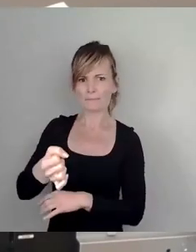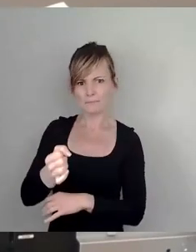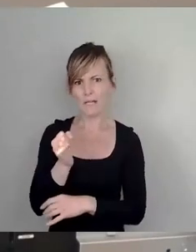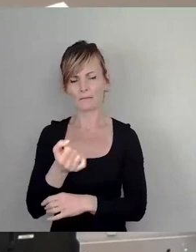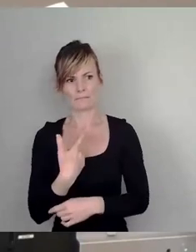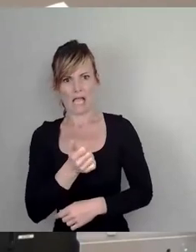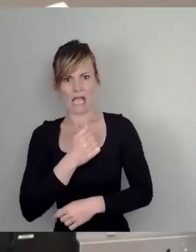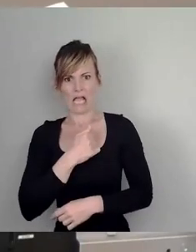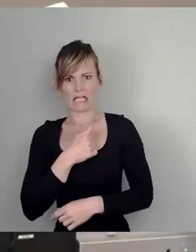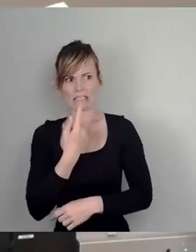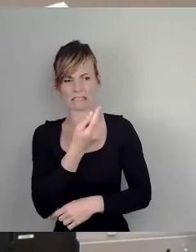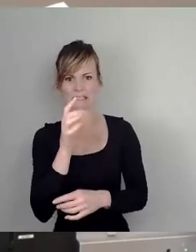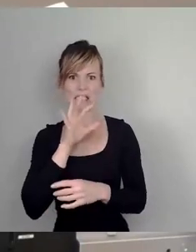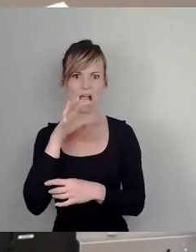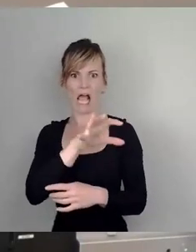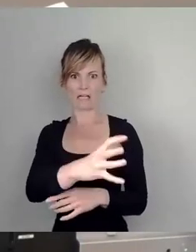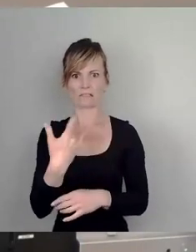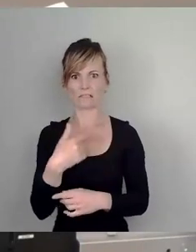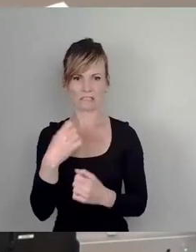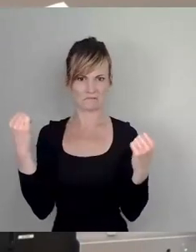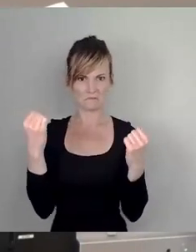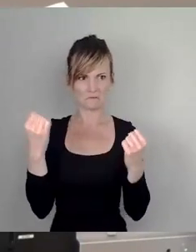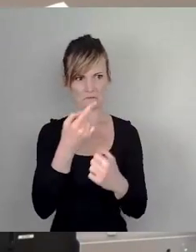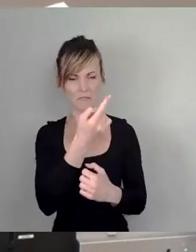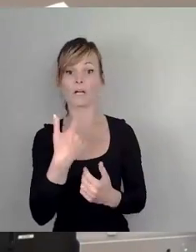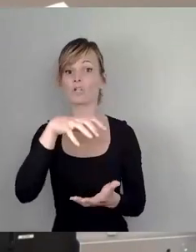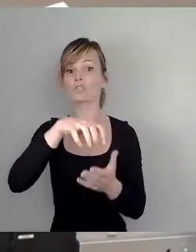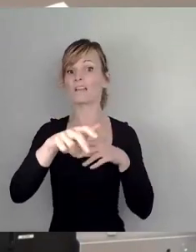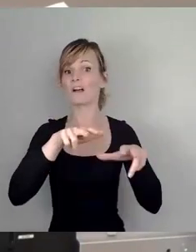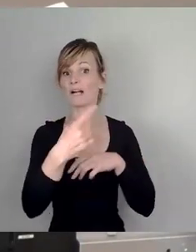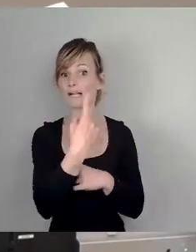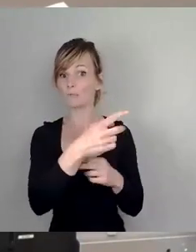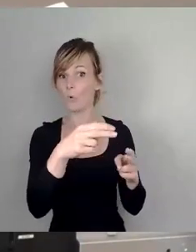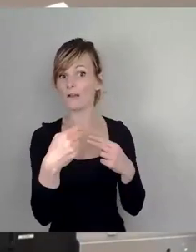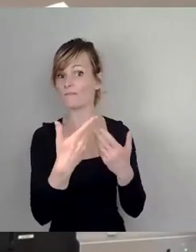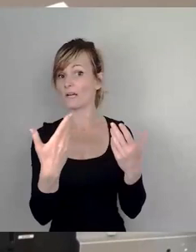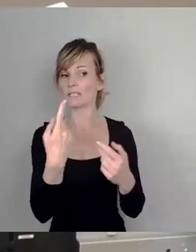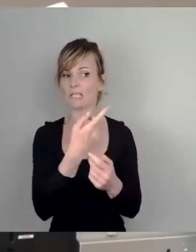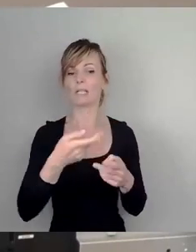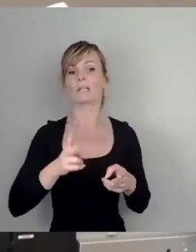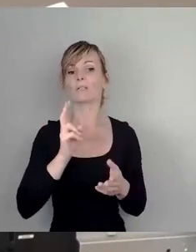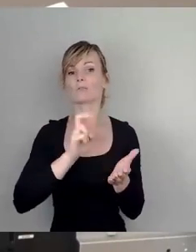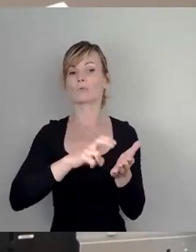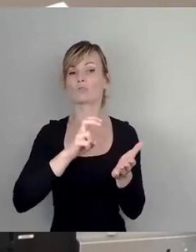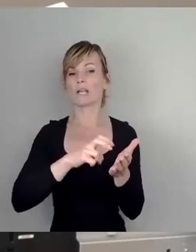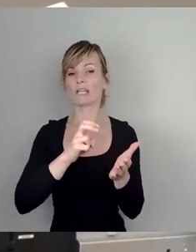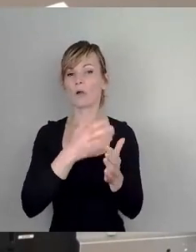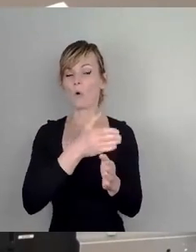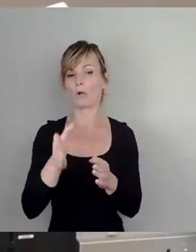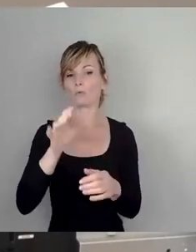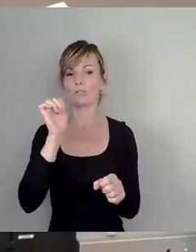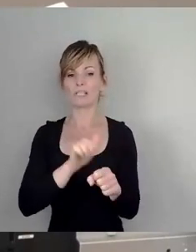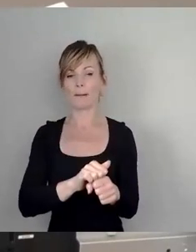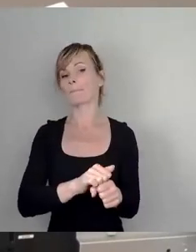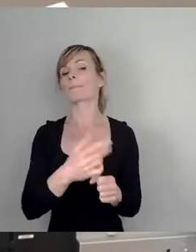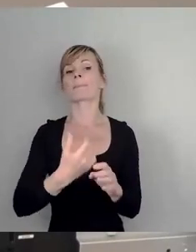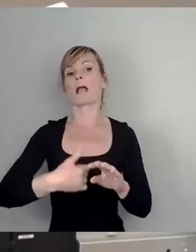Und wie reagierte die Stadtverwaltung? Der zuständige Ordnungsamtsleiter, Ralf Lüpps, Wuff, Wuff, empfiehlt